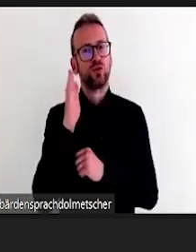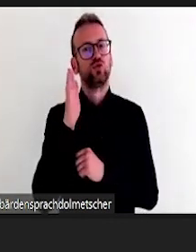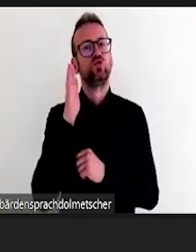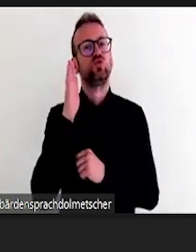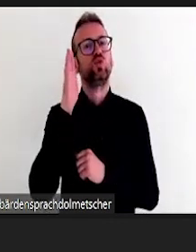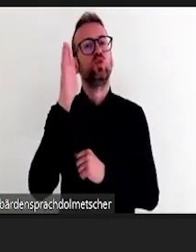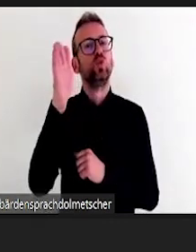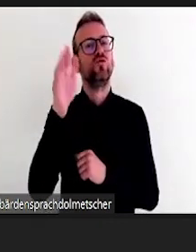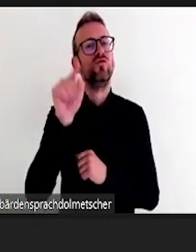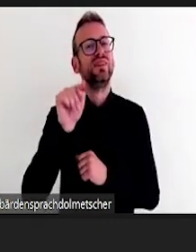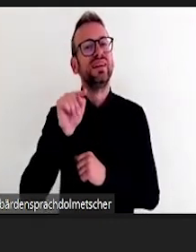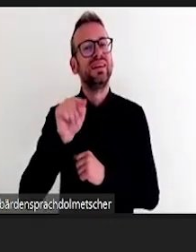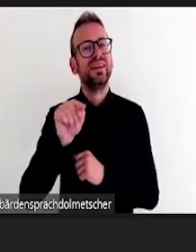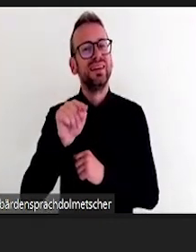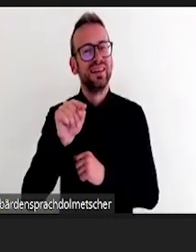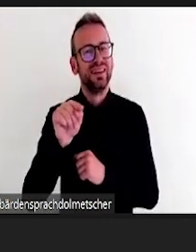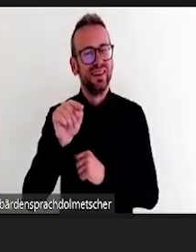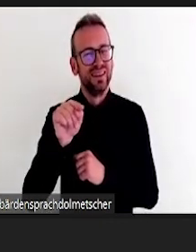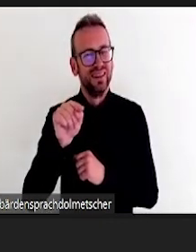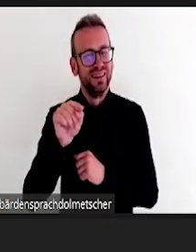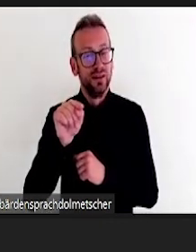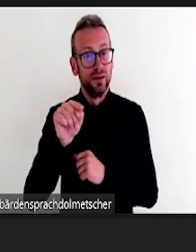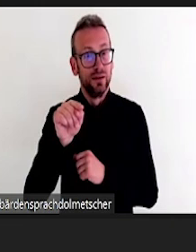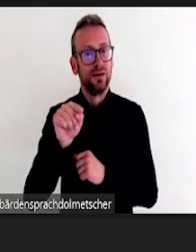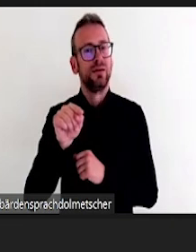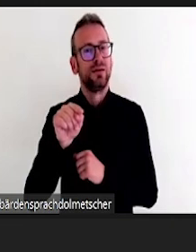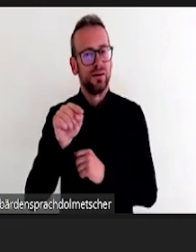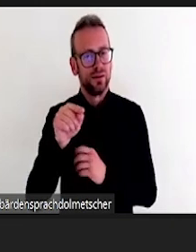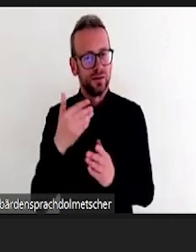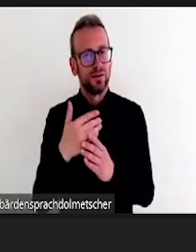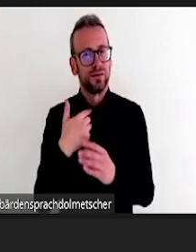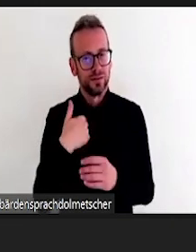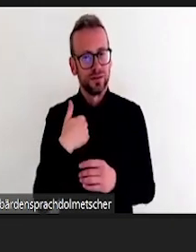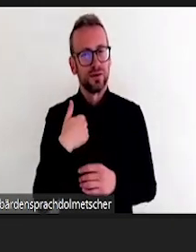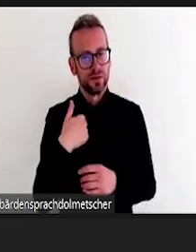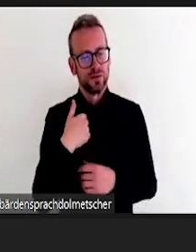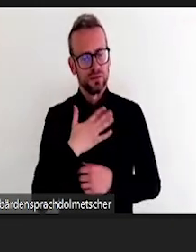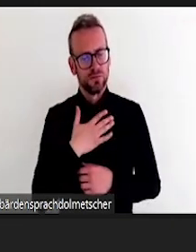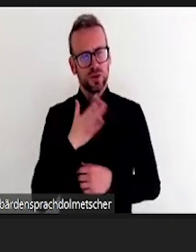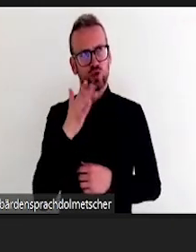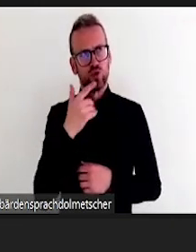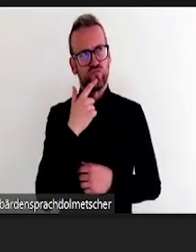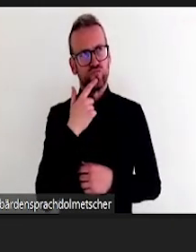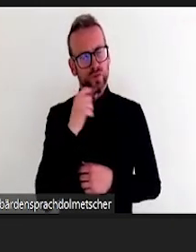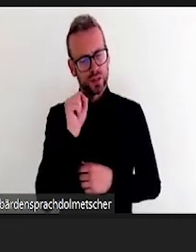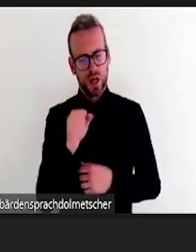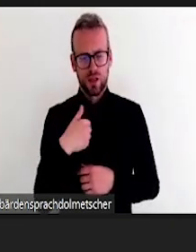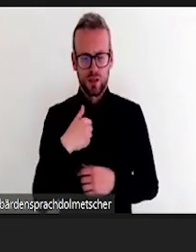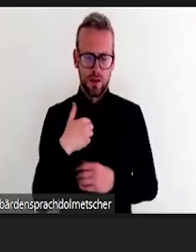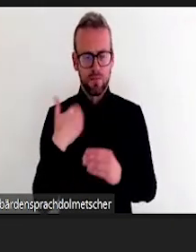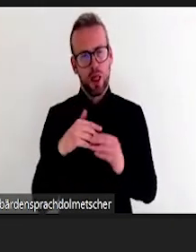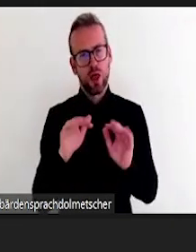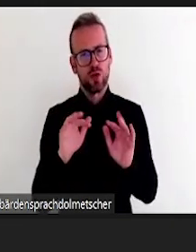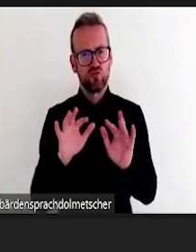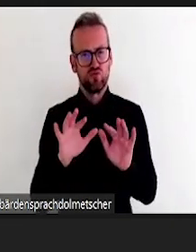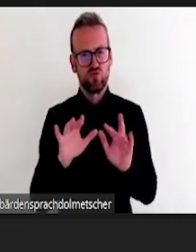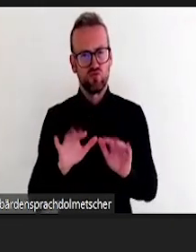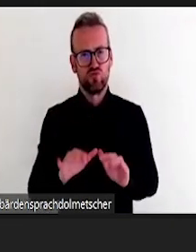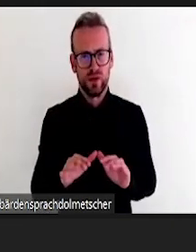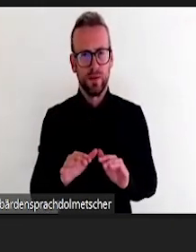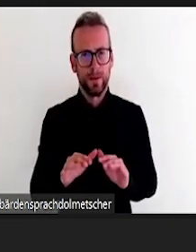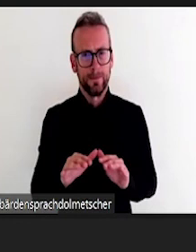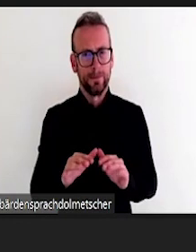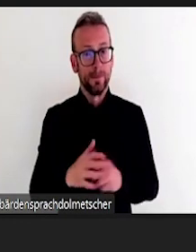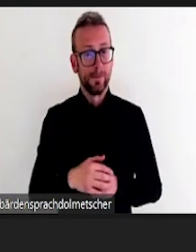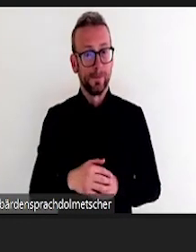selber hört. Wenn ich am Ende des Seminars selber vielleicht Ziele für mich notiere, was habe ich aus dem Seminar mitgenommen, was möchte ich vielleicht